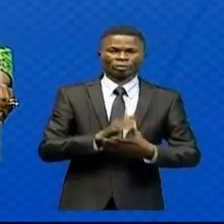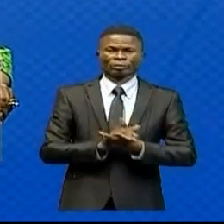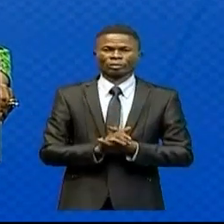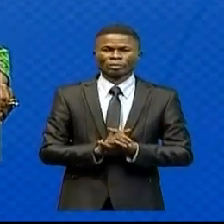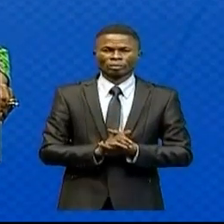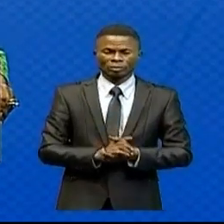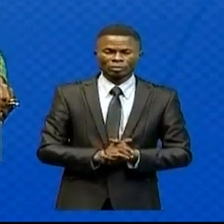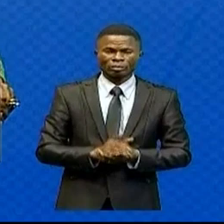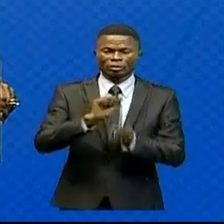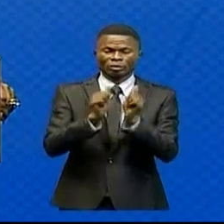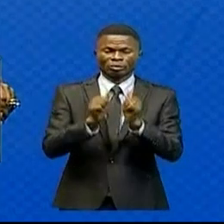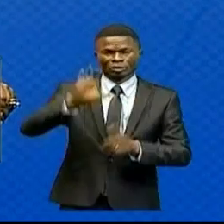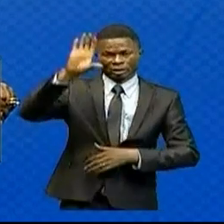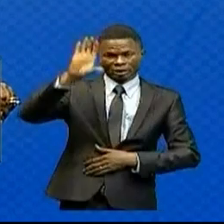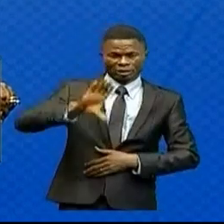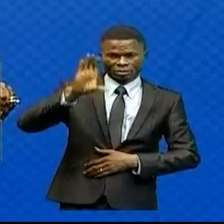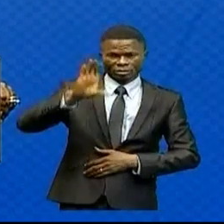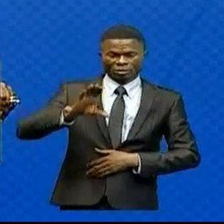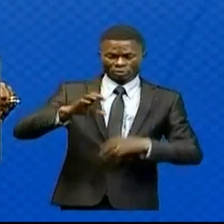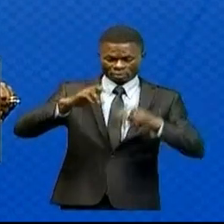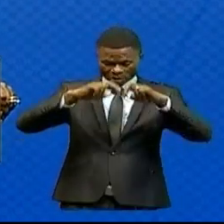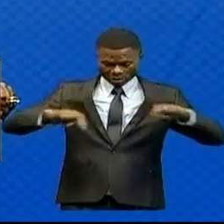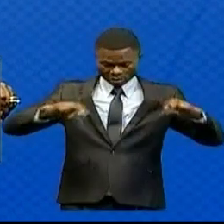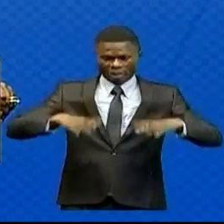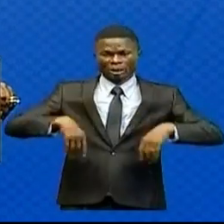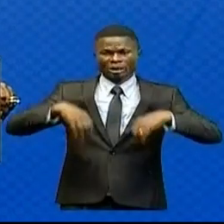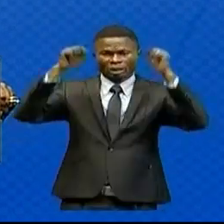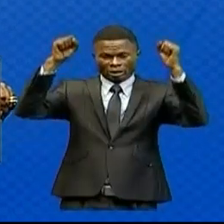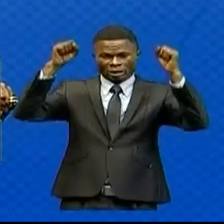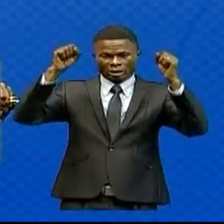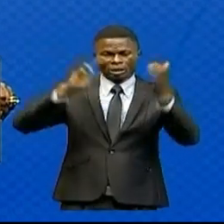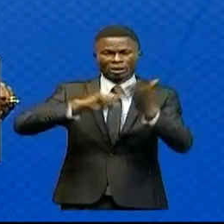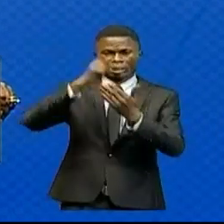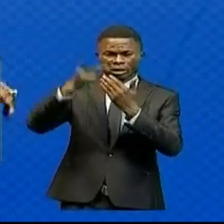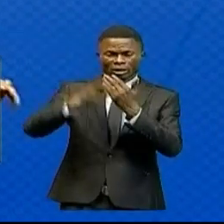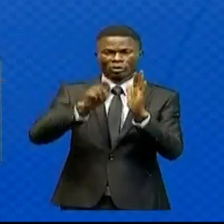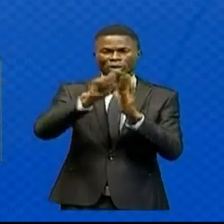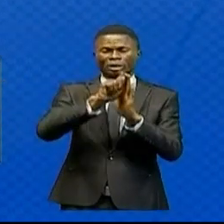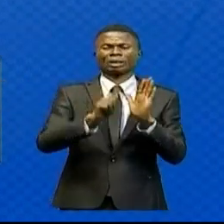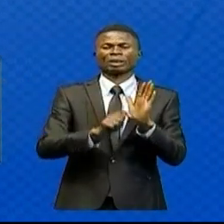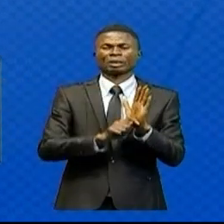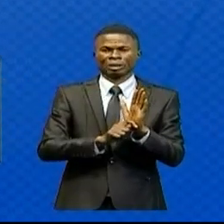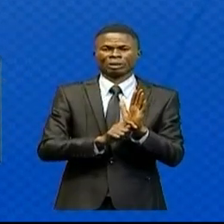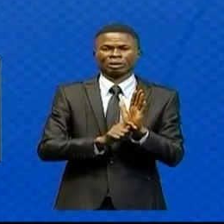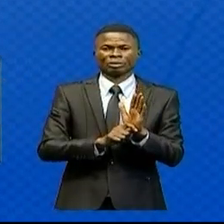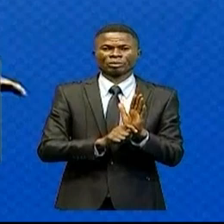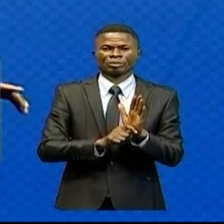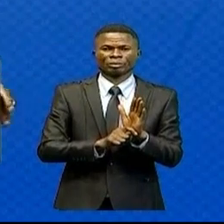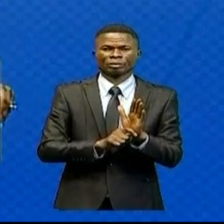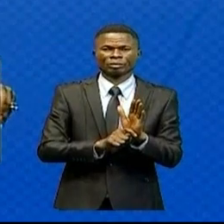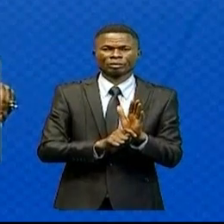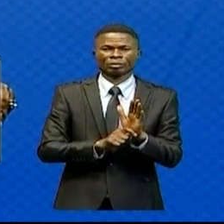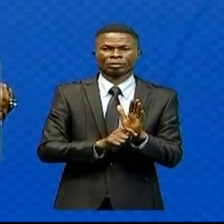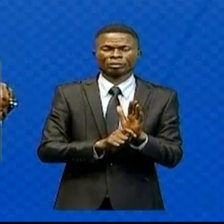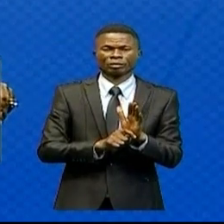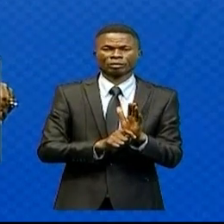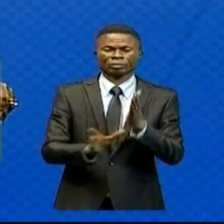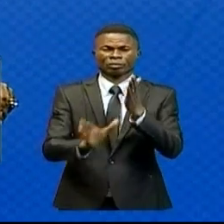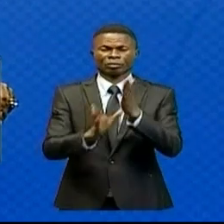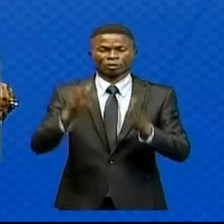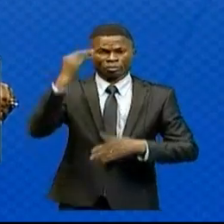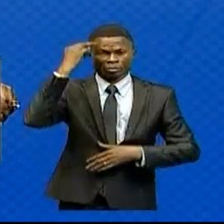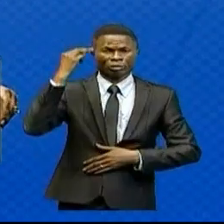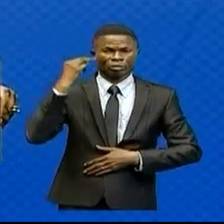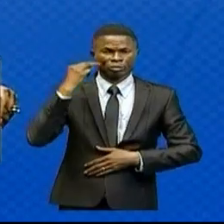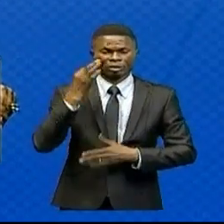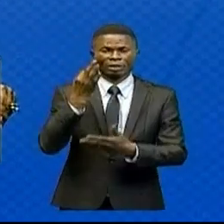Cinq, examens et adoption des projets de texte. La vice-ministre